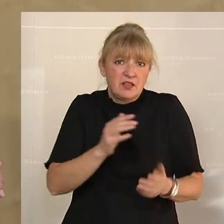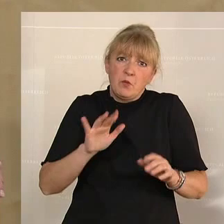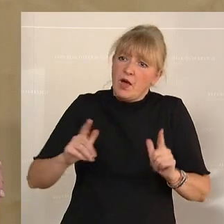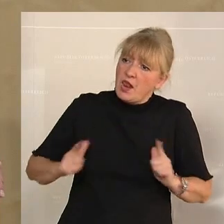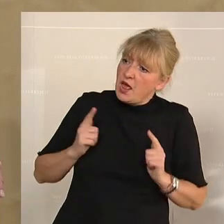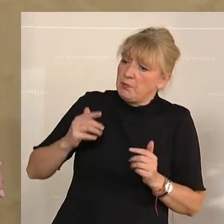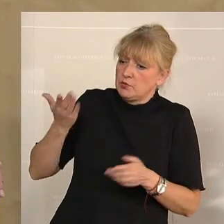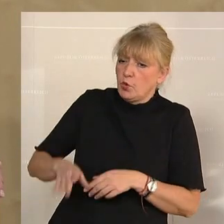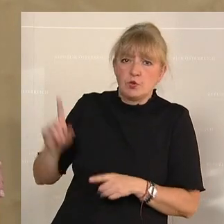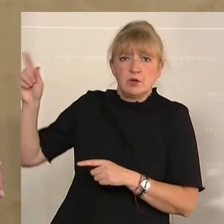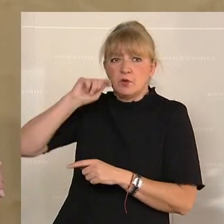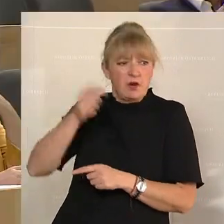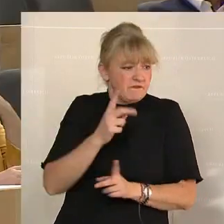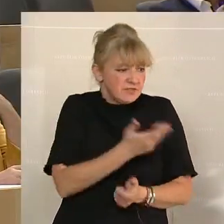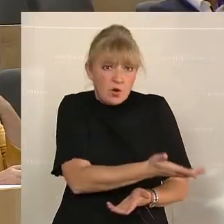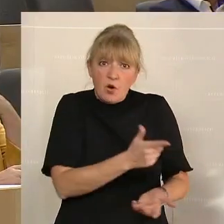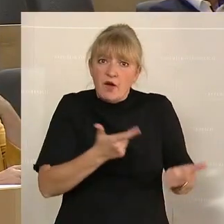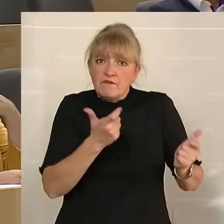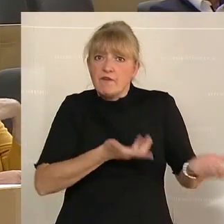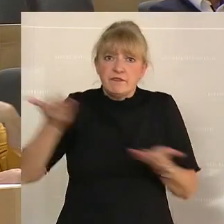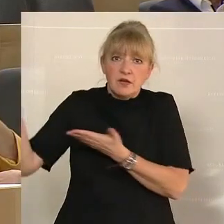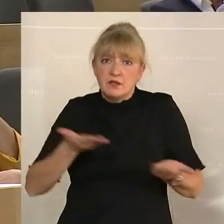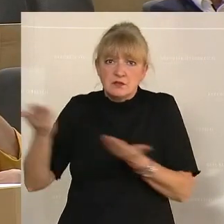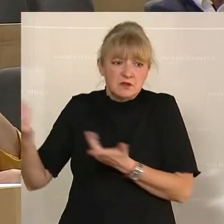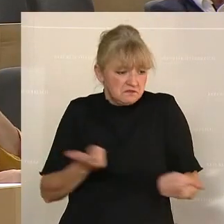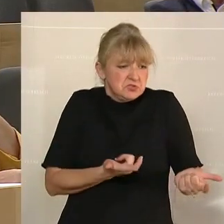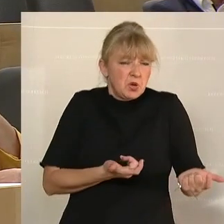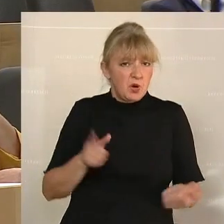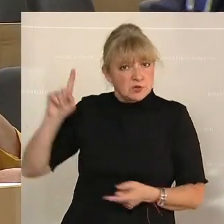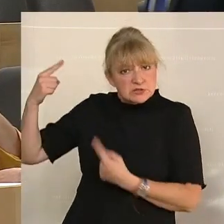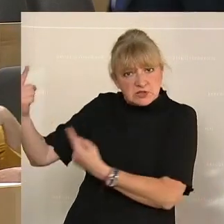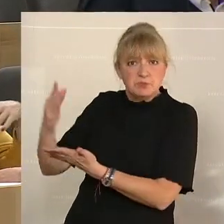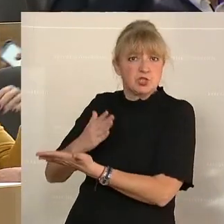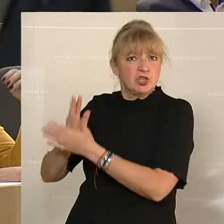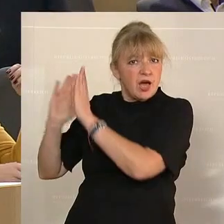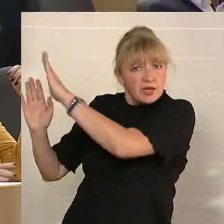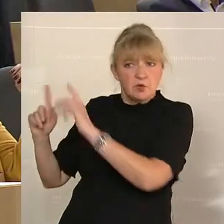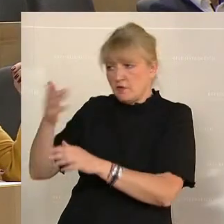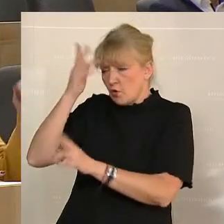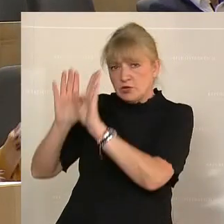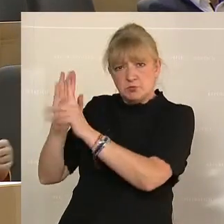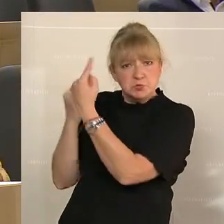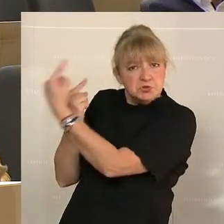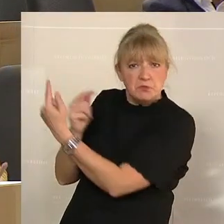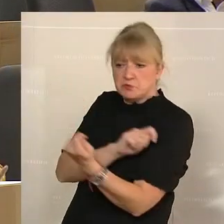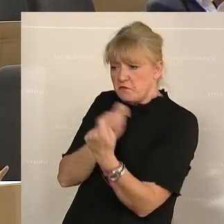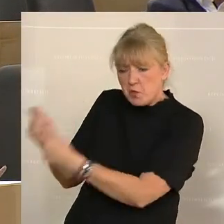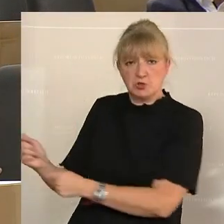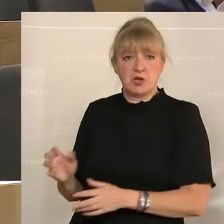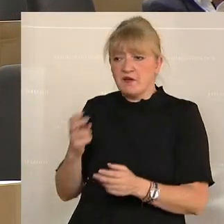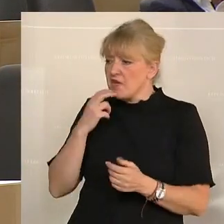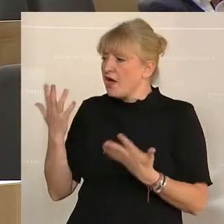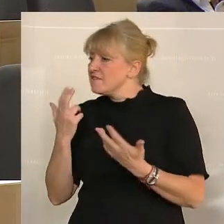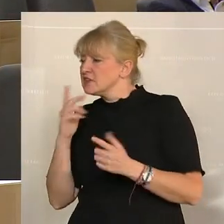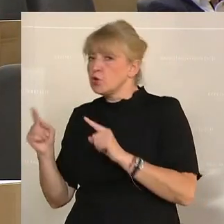in der Ukraine mit eurer Waffenlieferung. Lasst die Leute doch vor Ort entscheiden. Macht Sie einmal den Vorschlag, dass dort eine Volksabstimmung gemacht wird, wer wohin